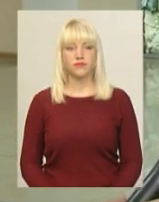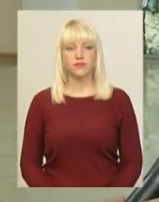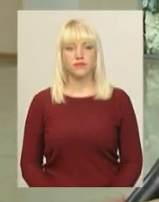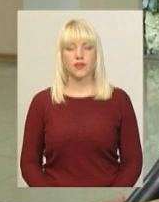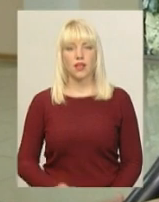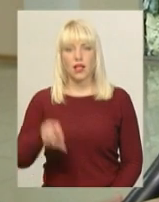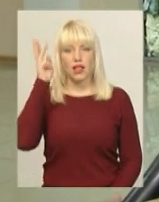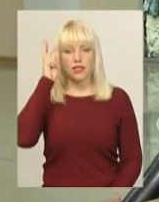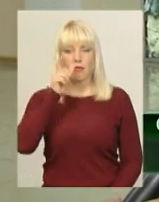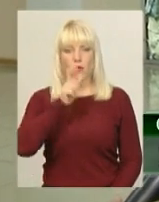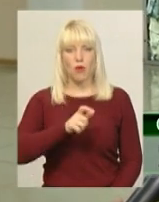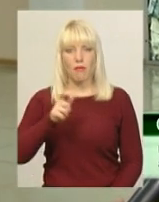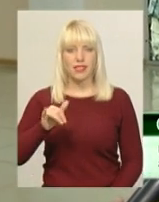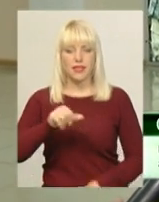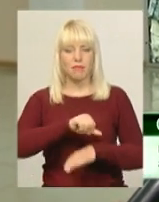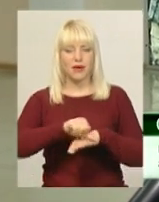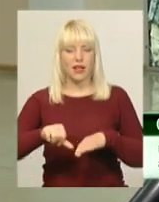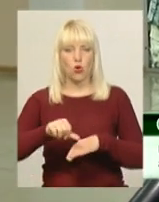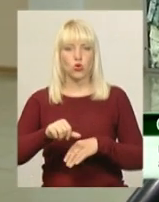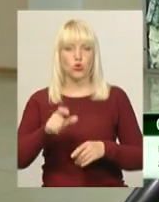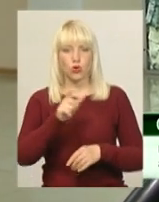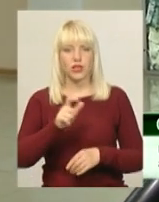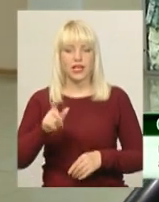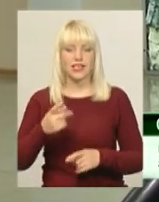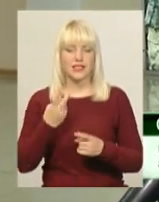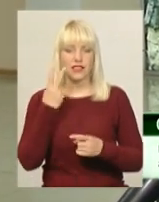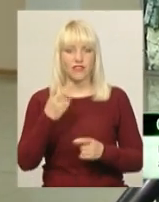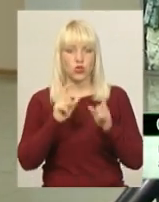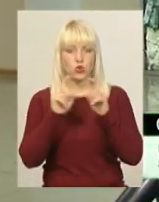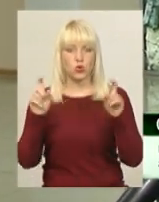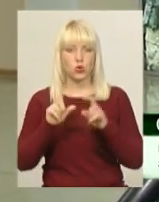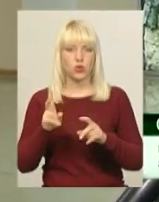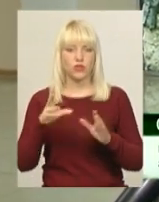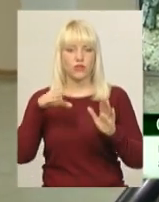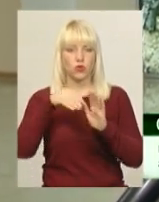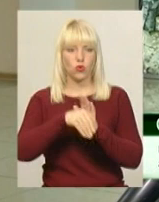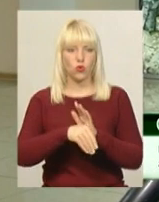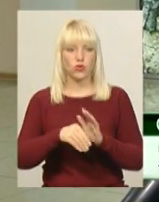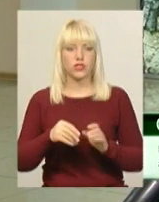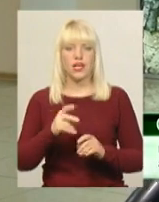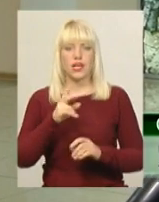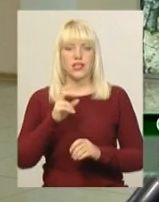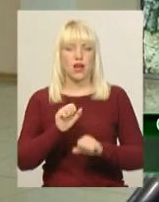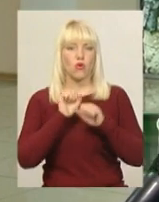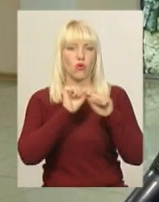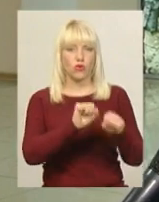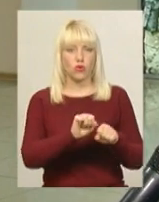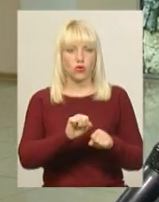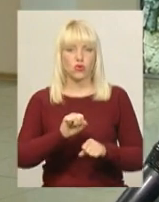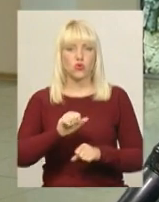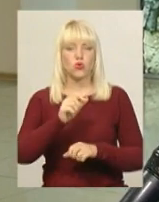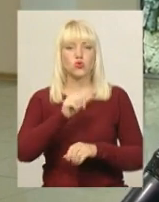Дипломати і прикордонники – це дві структури, які стоять на захисті наших зовнішніх інтересів. І для нас дуже важливо,